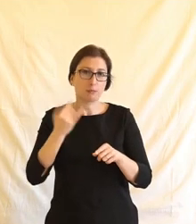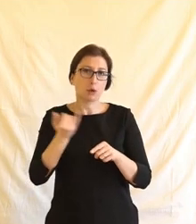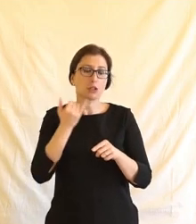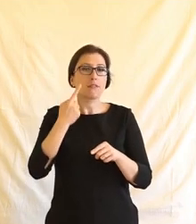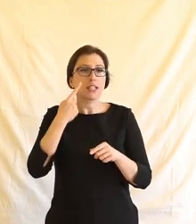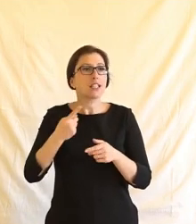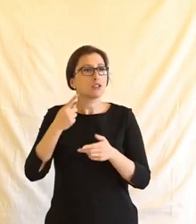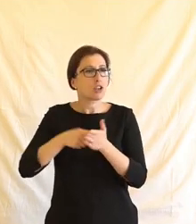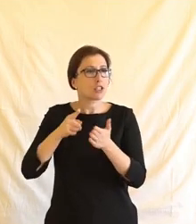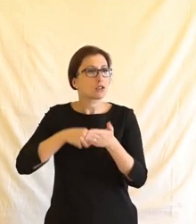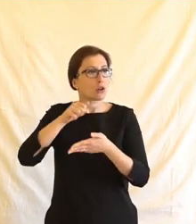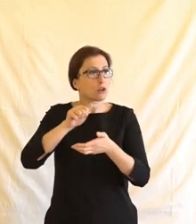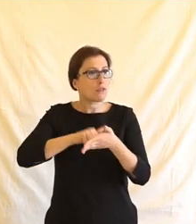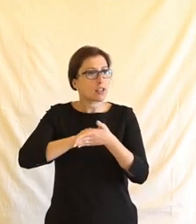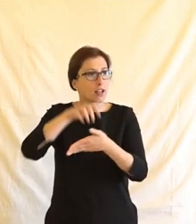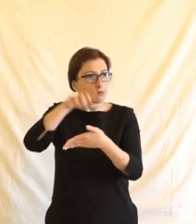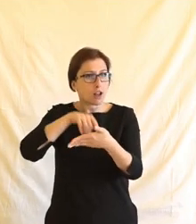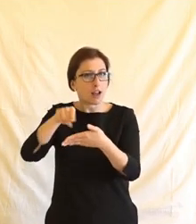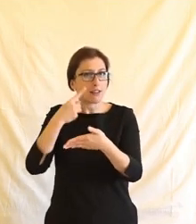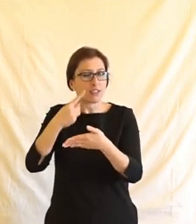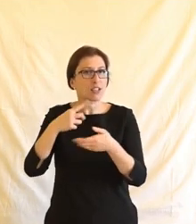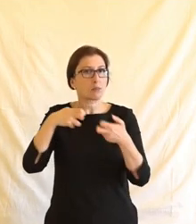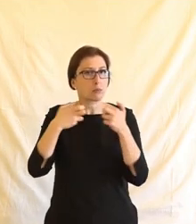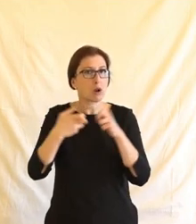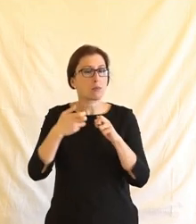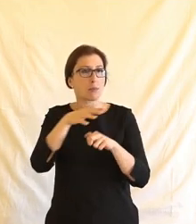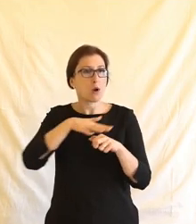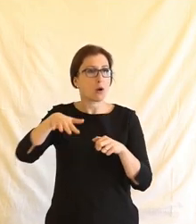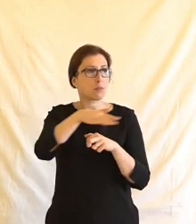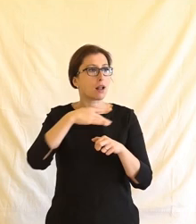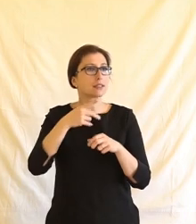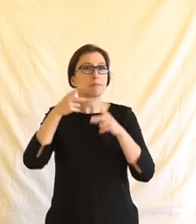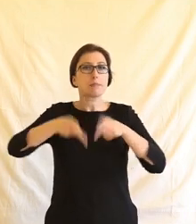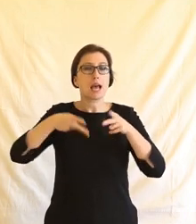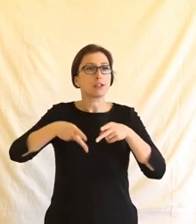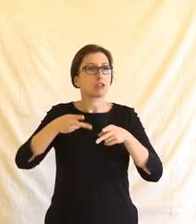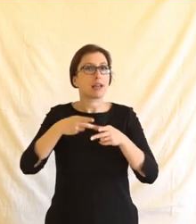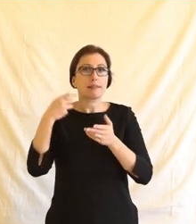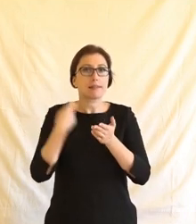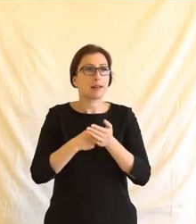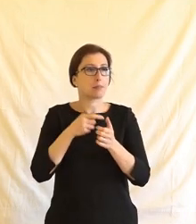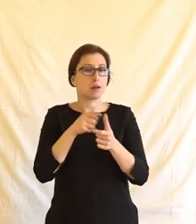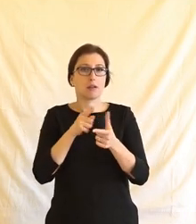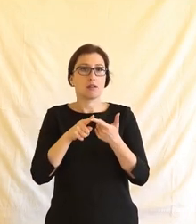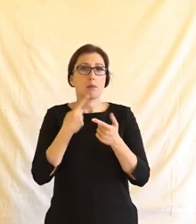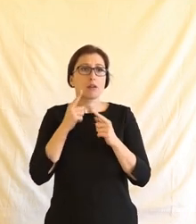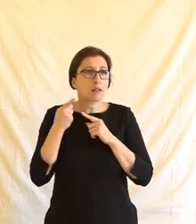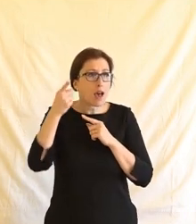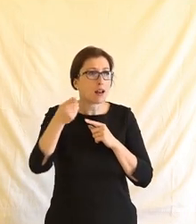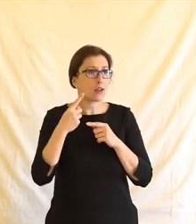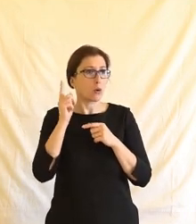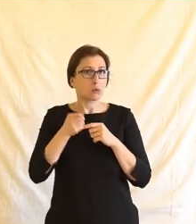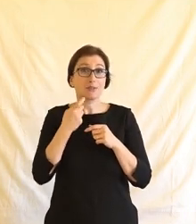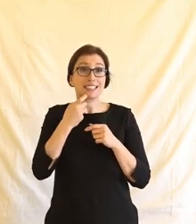články o tom, jak je problém v různých oblastech České republiky vůbec získat péči nějakého druhu, jak daleko se, nebo jak dlouho se